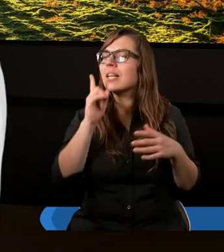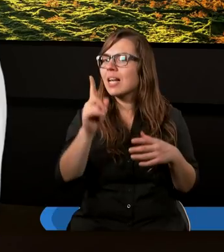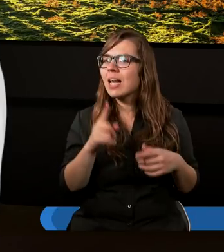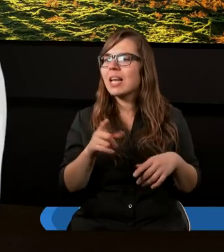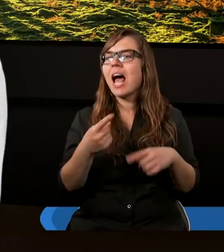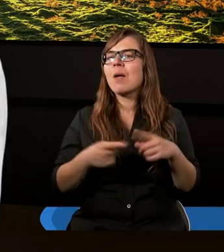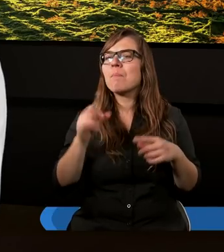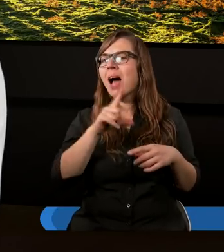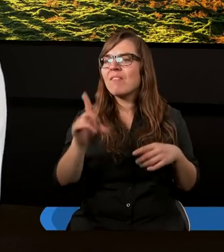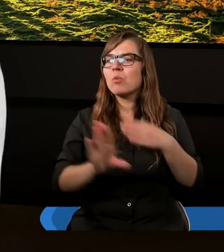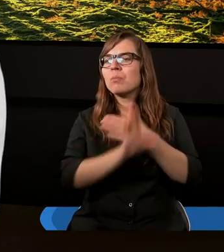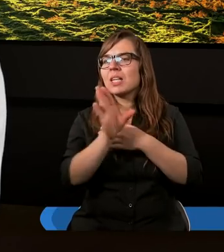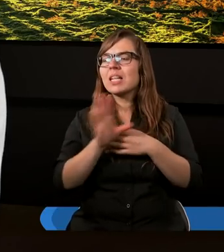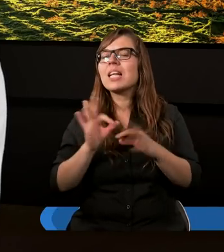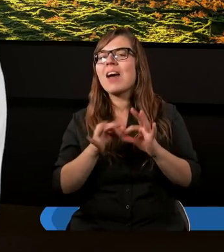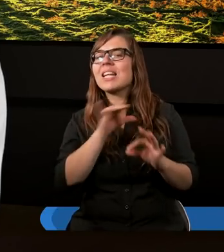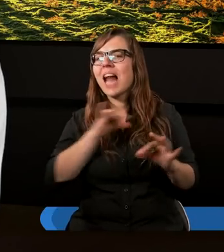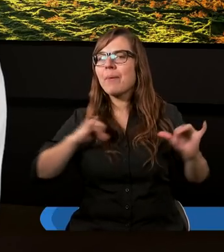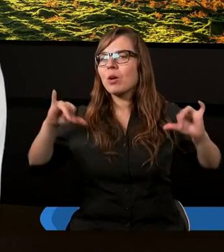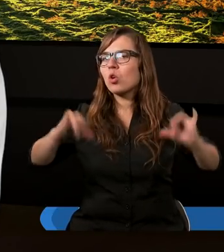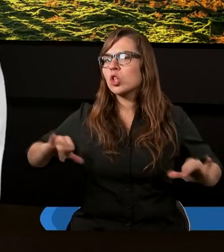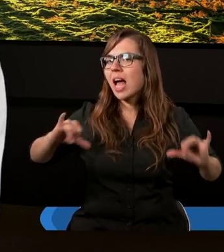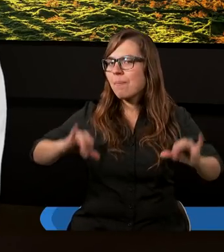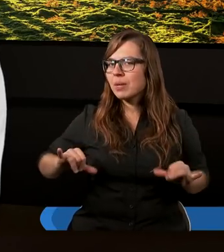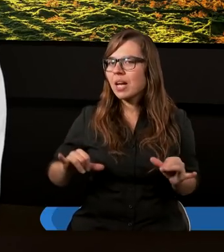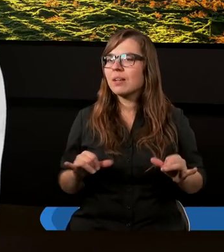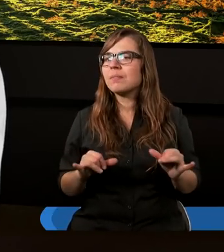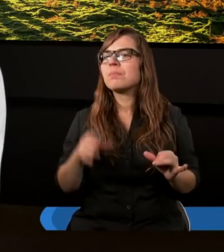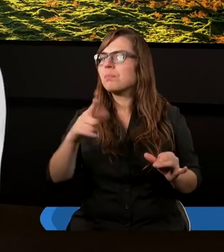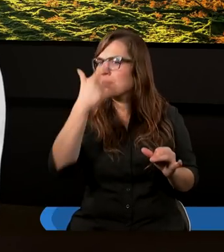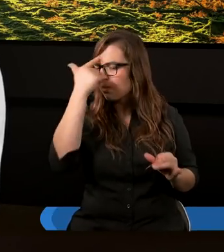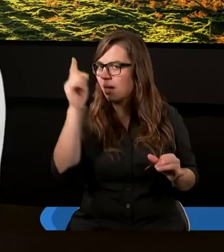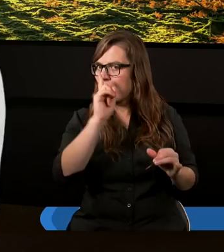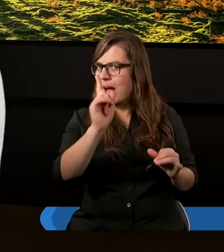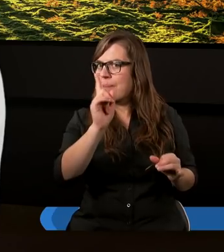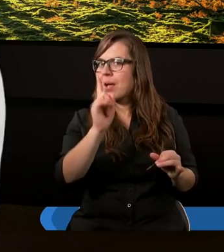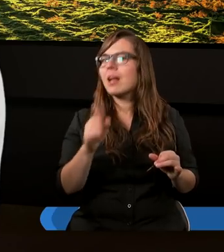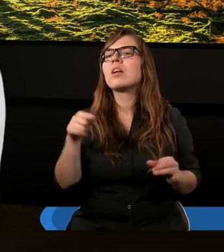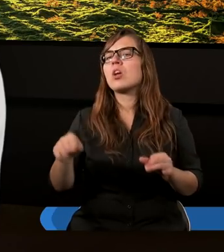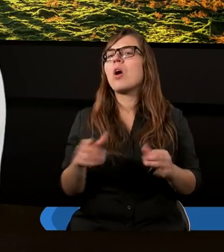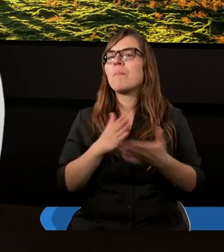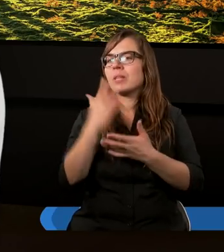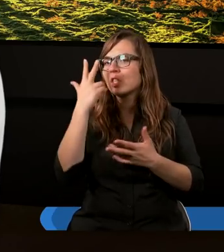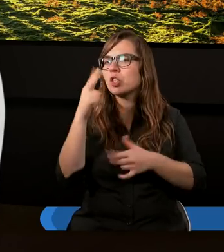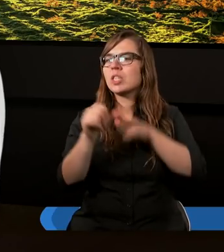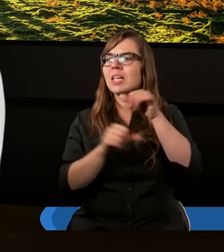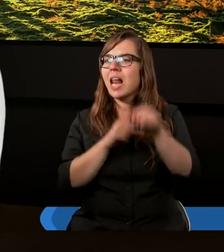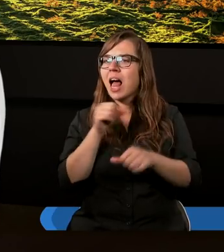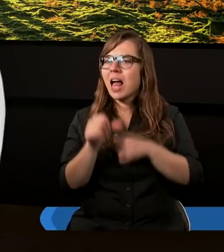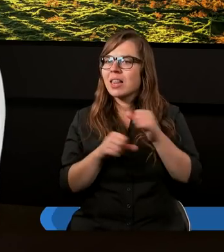Natomiast Paweł tu przedstawia nawet samego siebie, że pamiętajcie o tym, że ja przez trzy lata